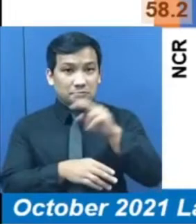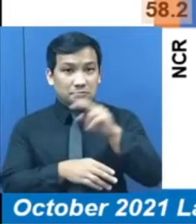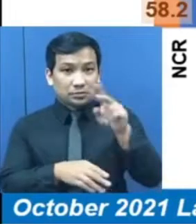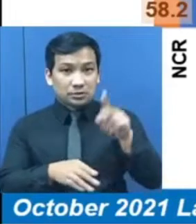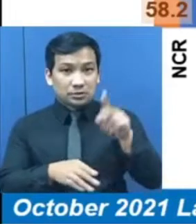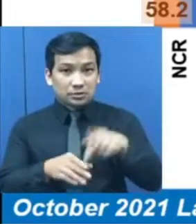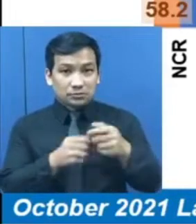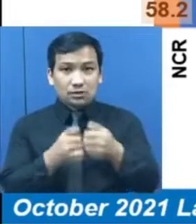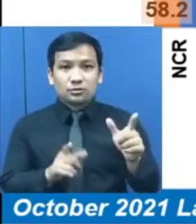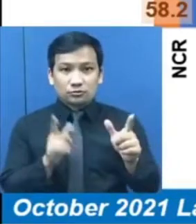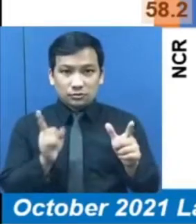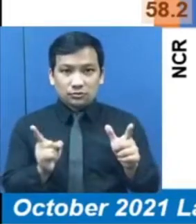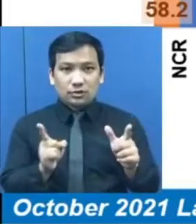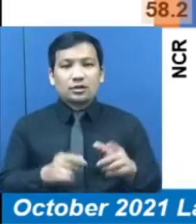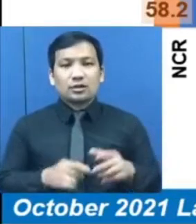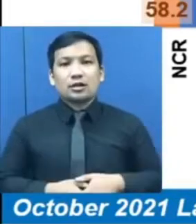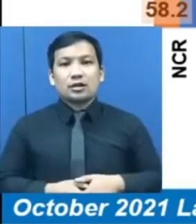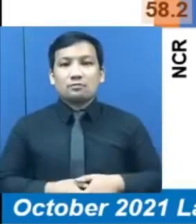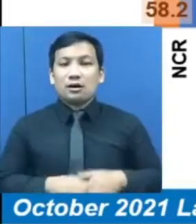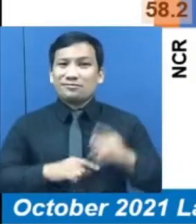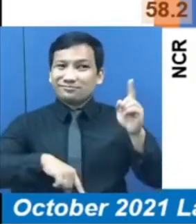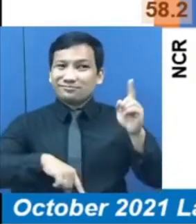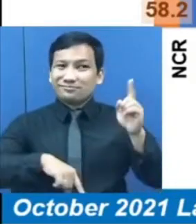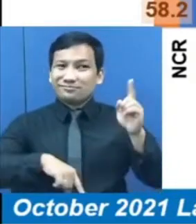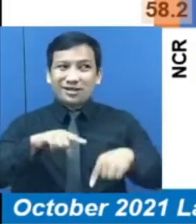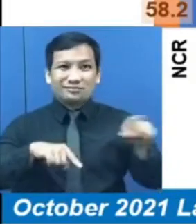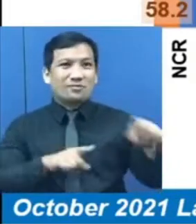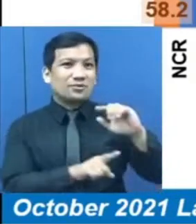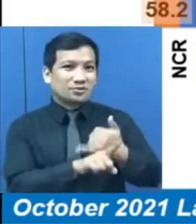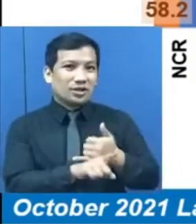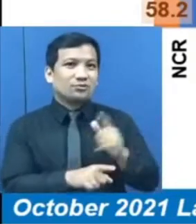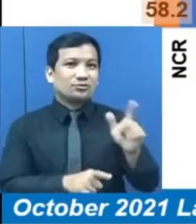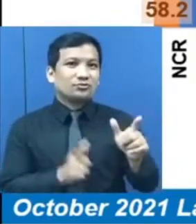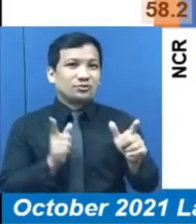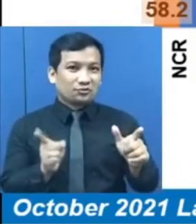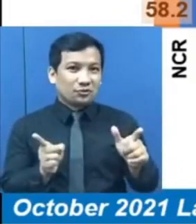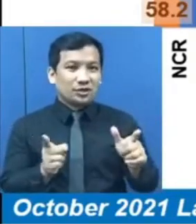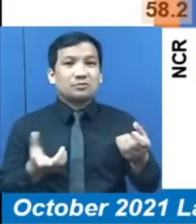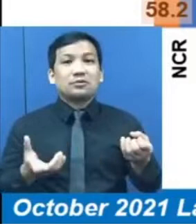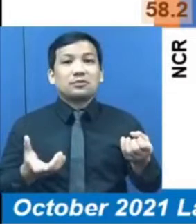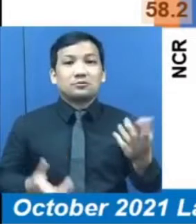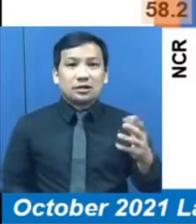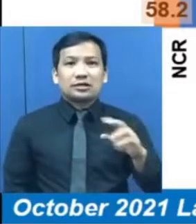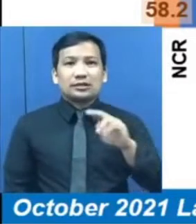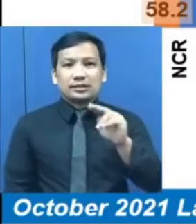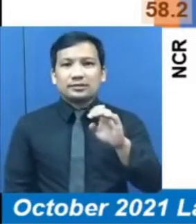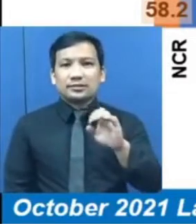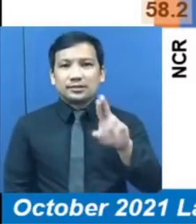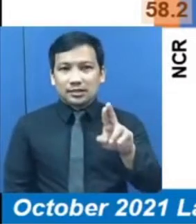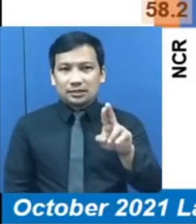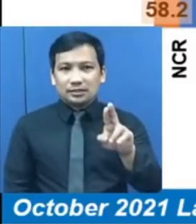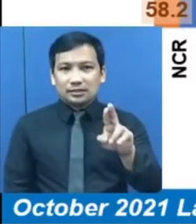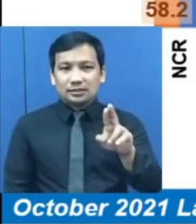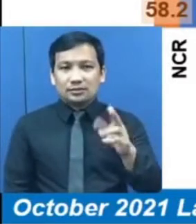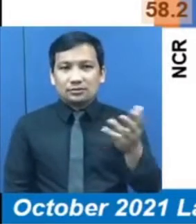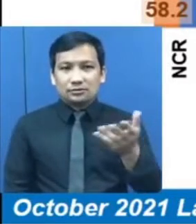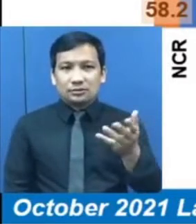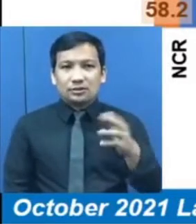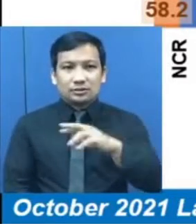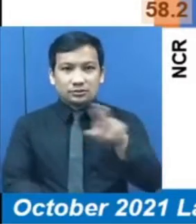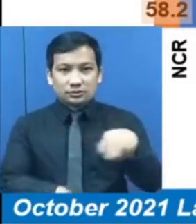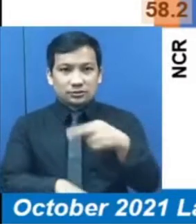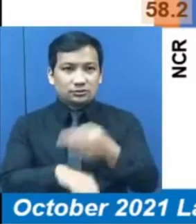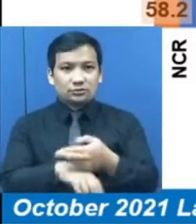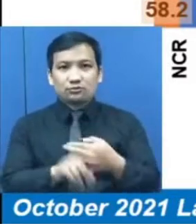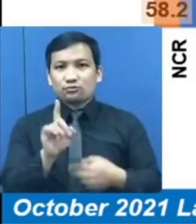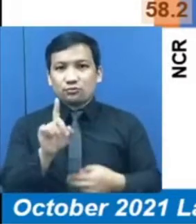2021 kumpara sa Hulyo 2021. Ito ay ang National Capital Region, Regions 1,